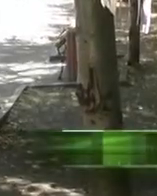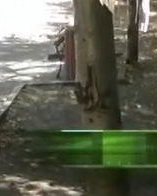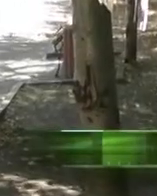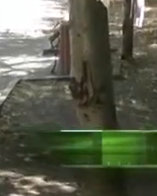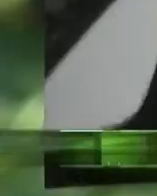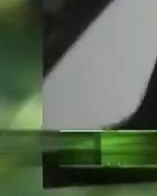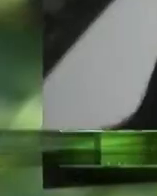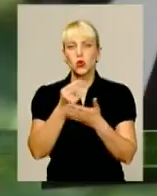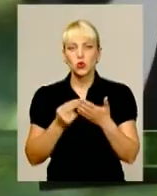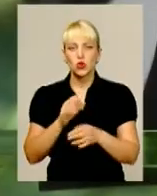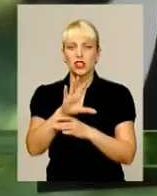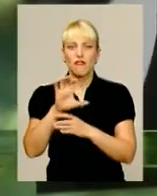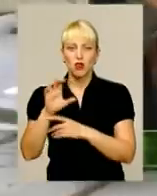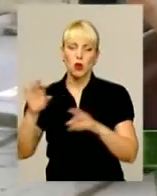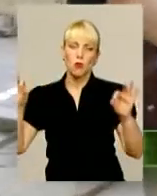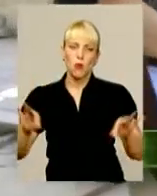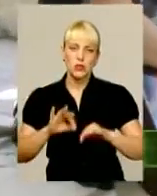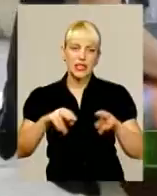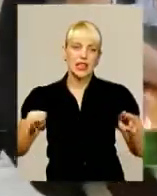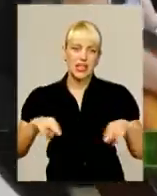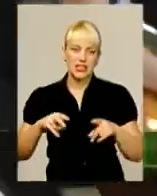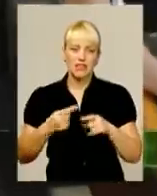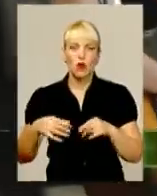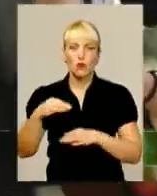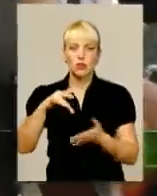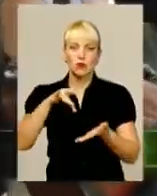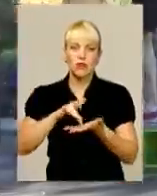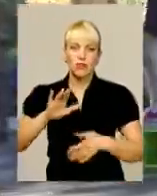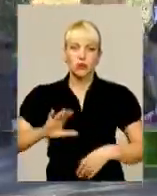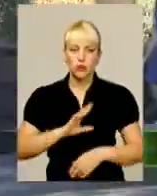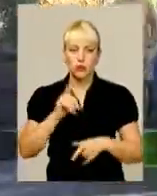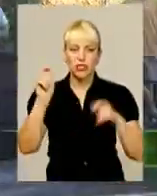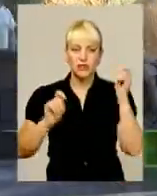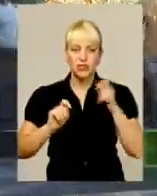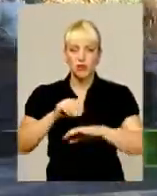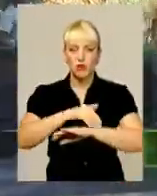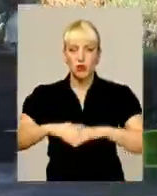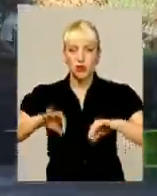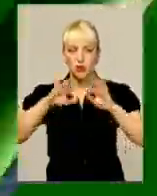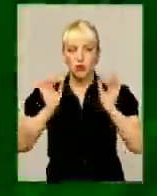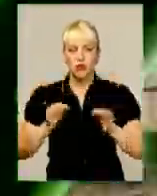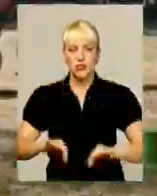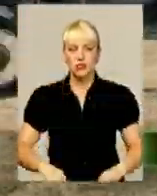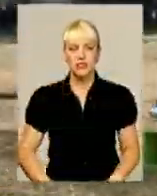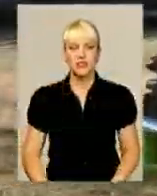Художники і фотографи, музиканти та цівники. В обласному центрі відбувся фестиваль вуличного мистецтва.